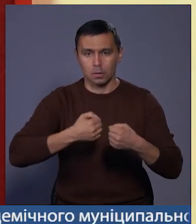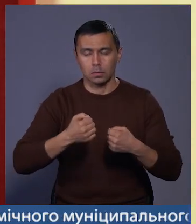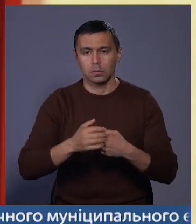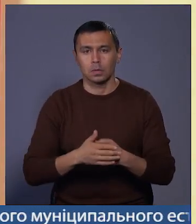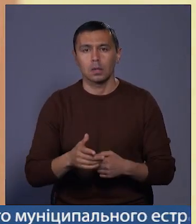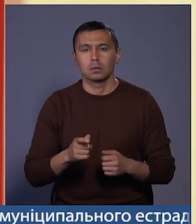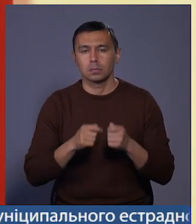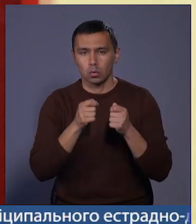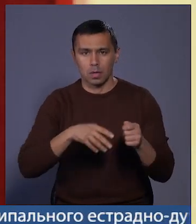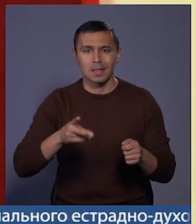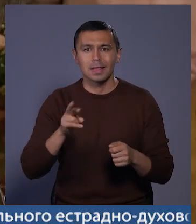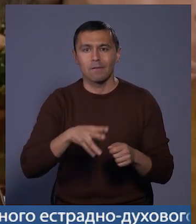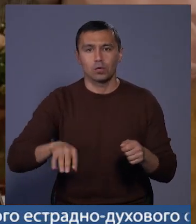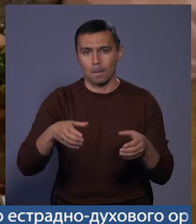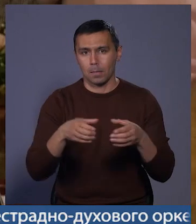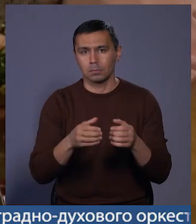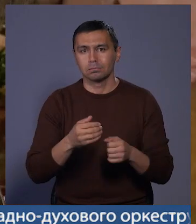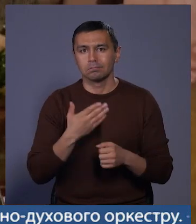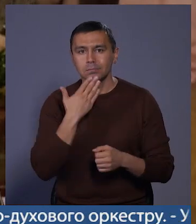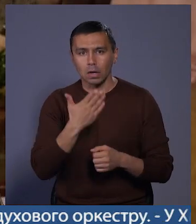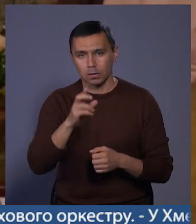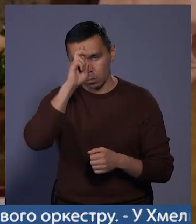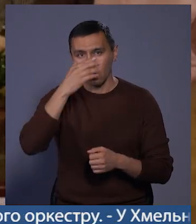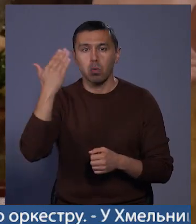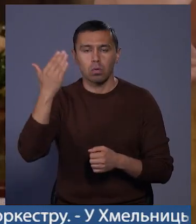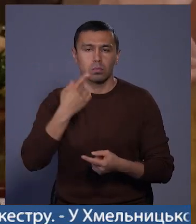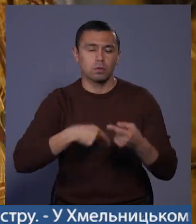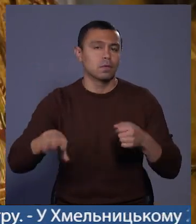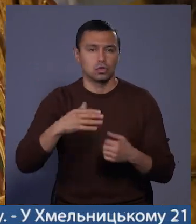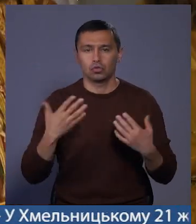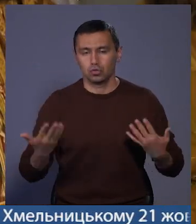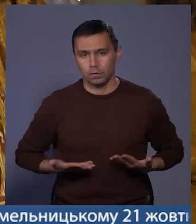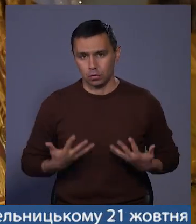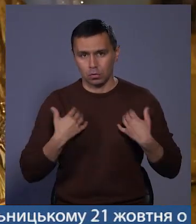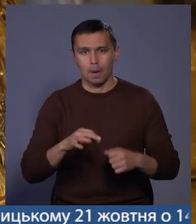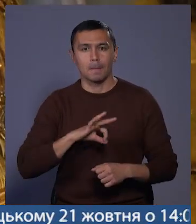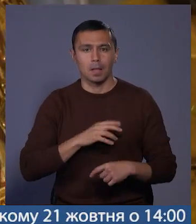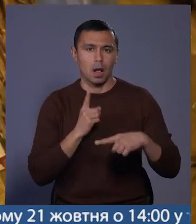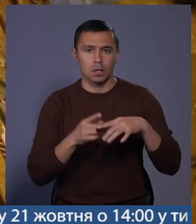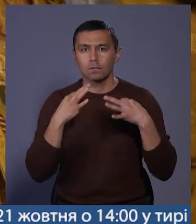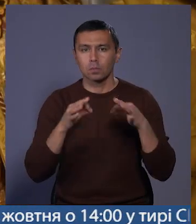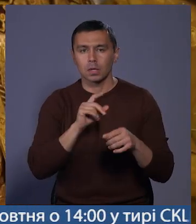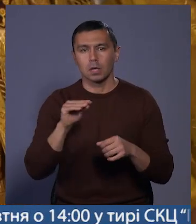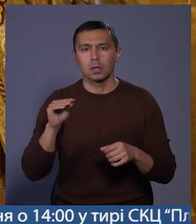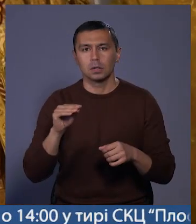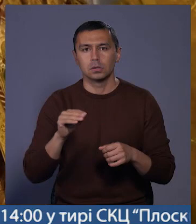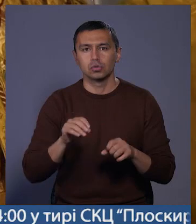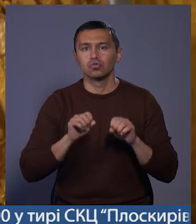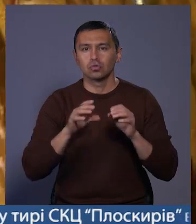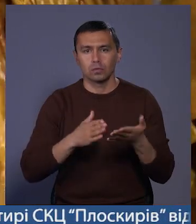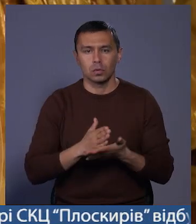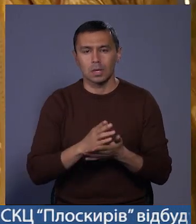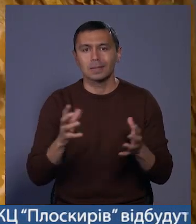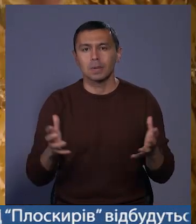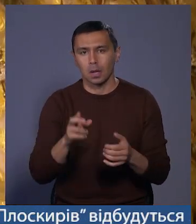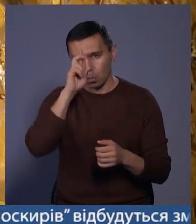підрозділу. Дякувати Богу, повернулися всі живі-здорові. Медалі «Хрест свободи» за житомне служіння задля збереження